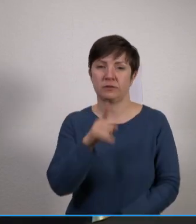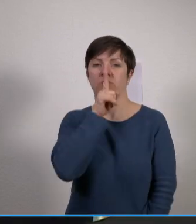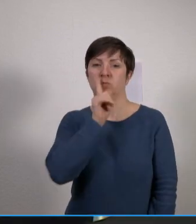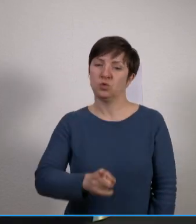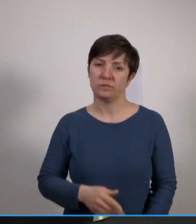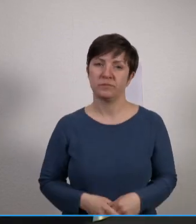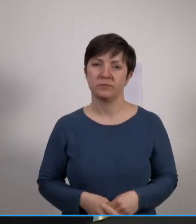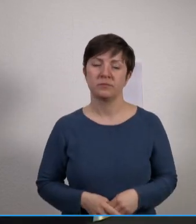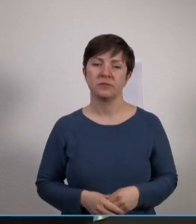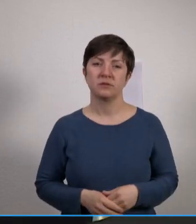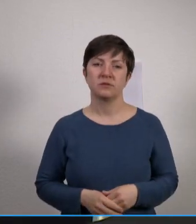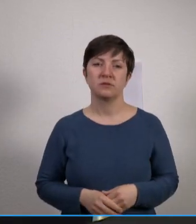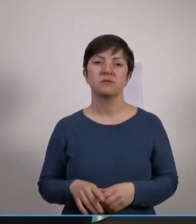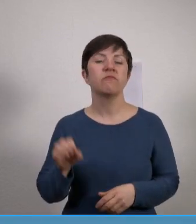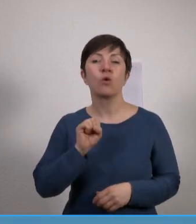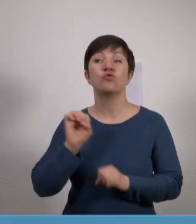Stunde in so einer Situation?